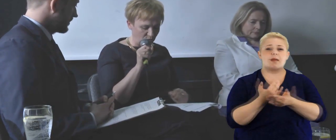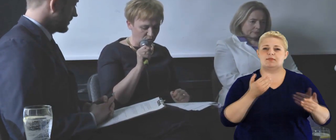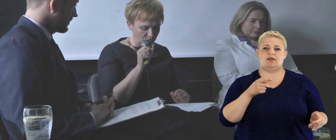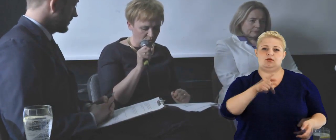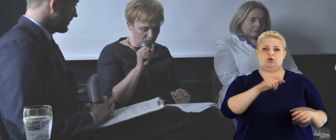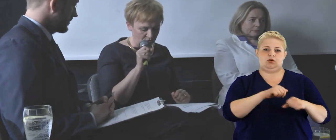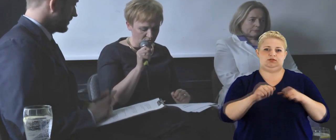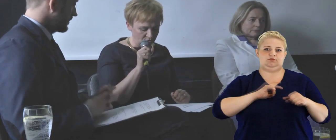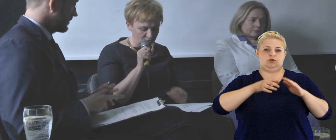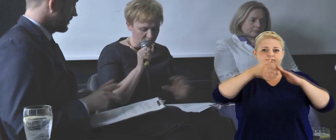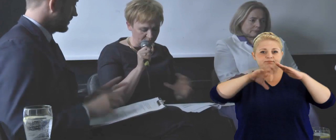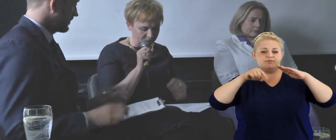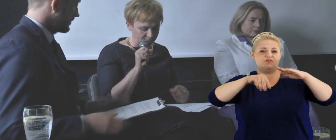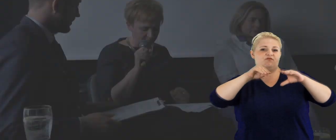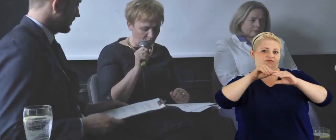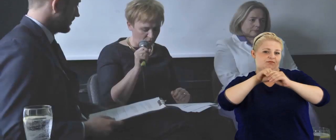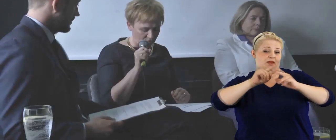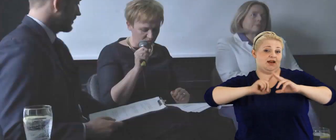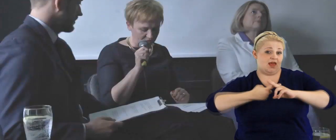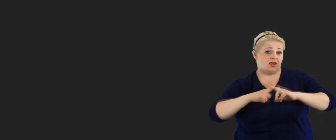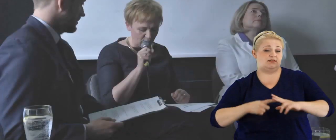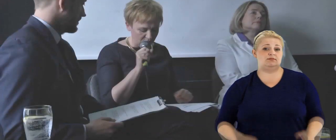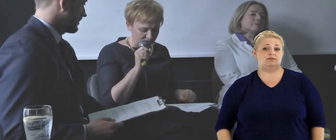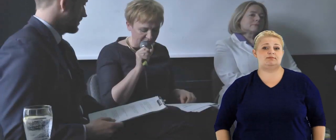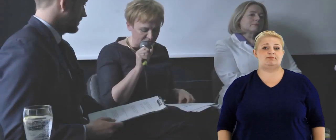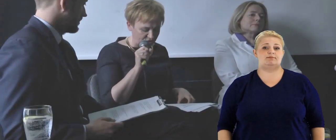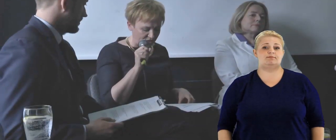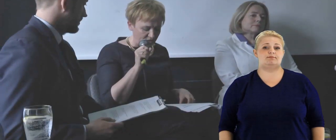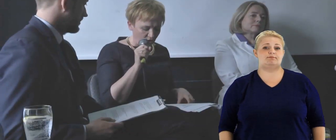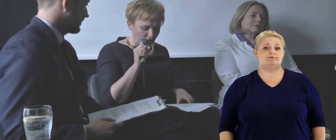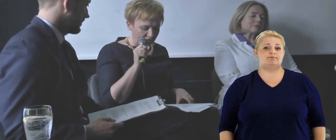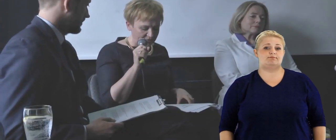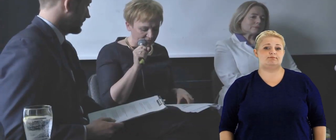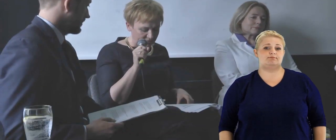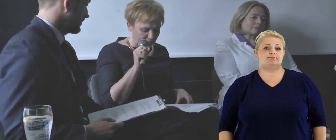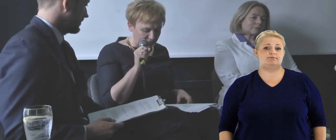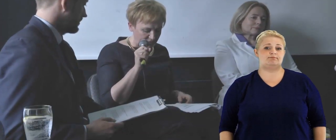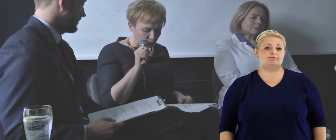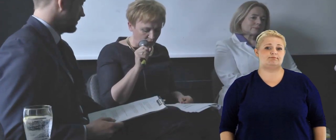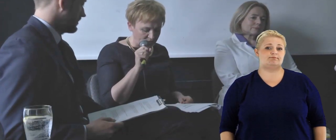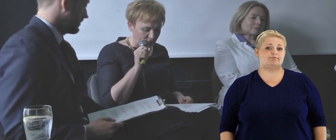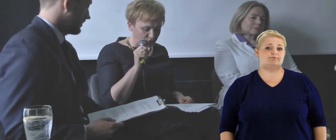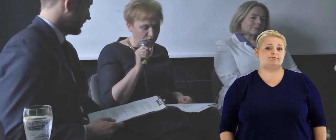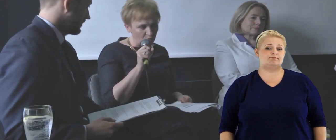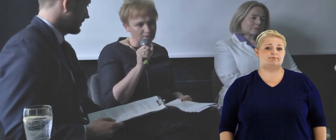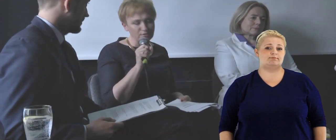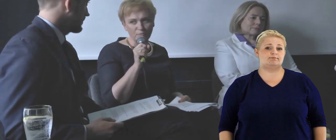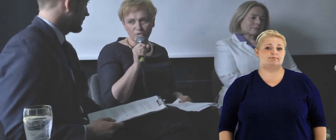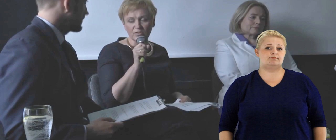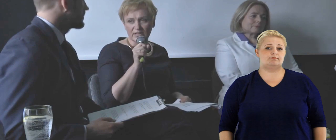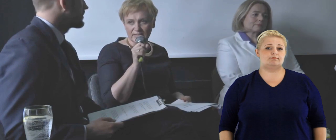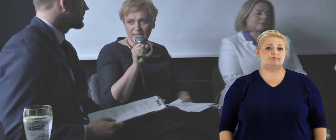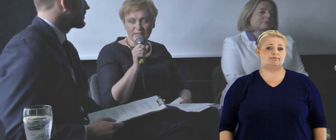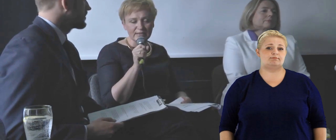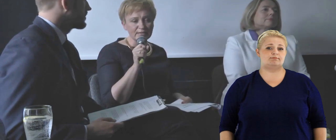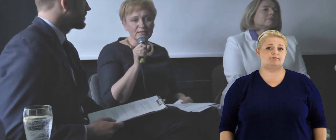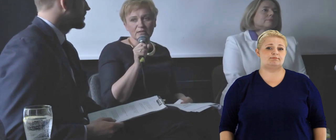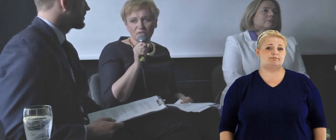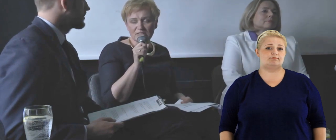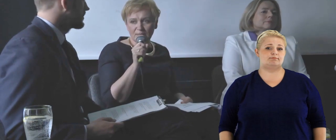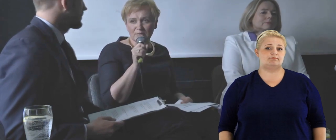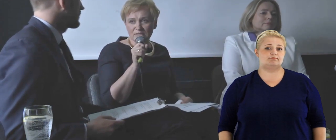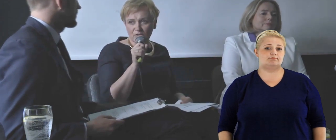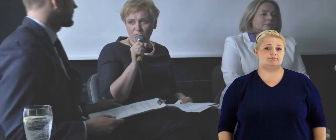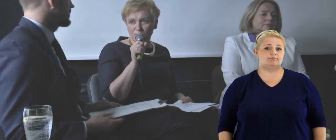podkategorię w rejestrze, organizacje reprezentujące kościoły i wspólnoty religijne,